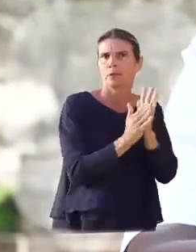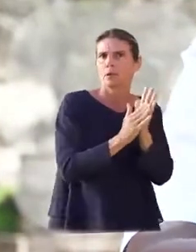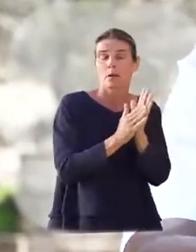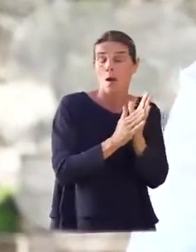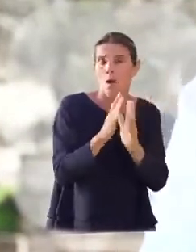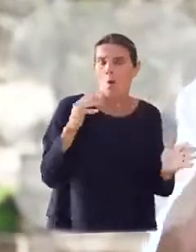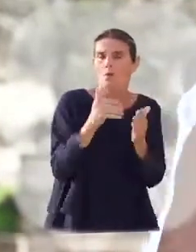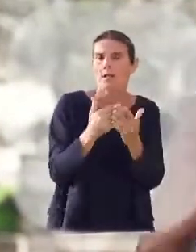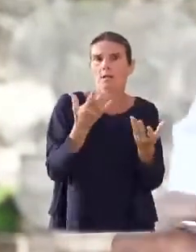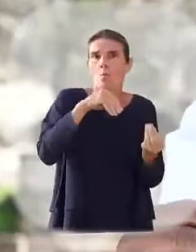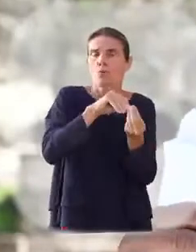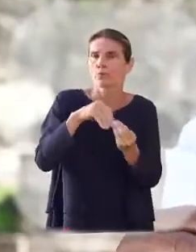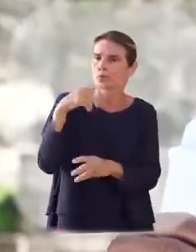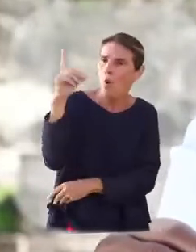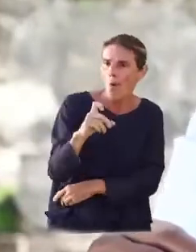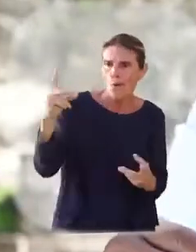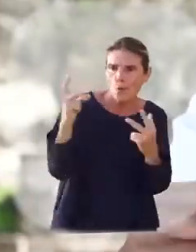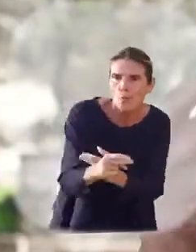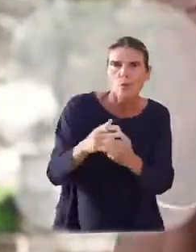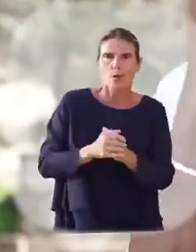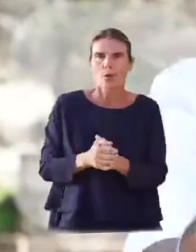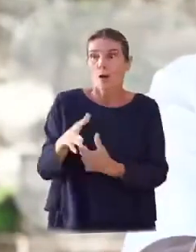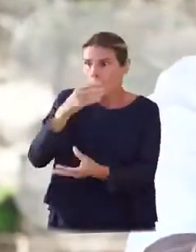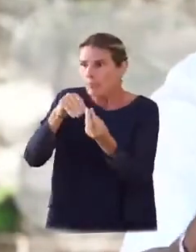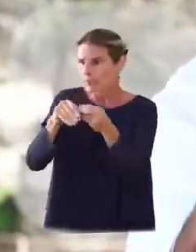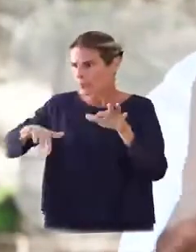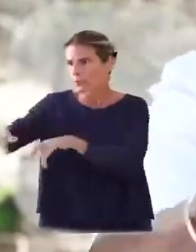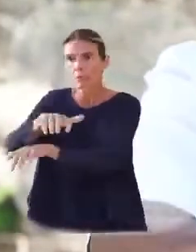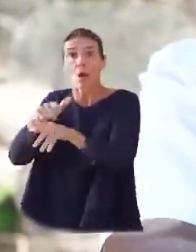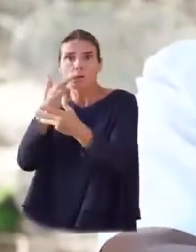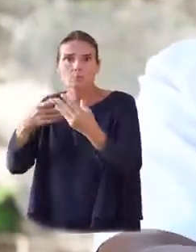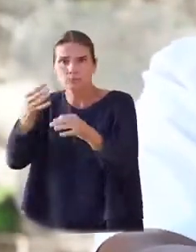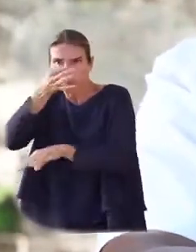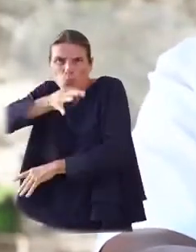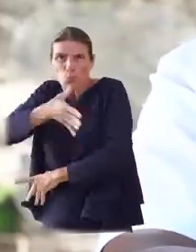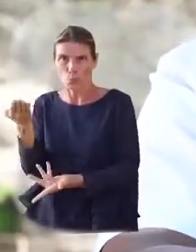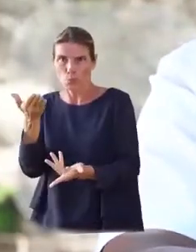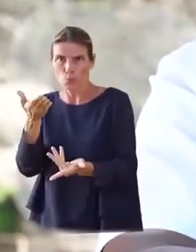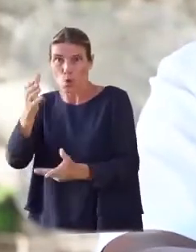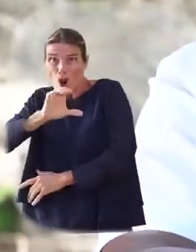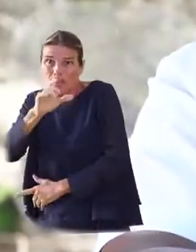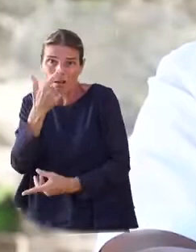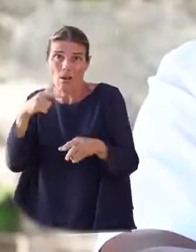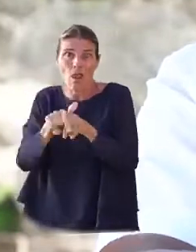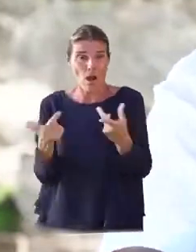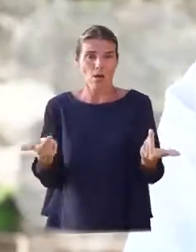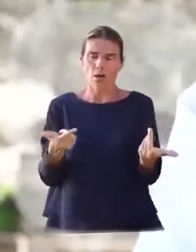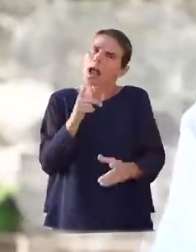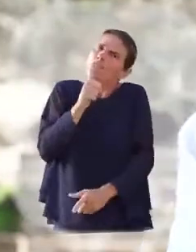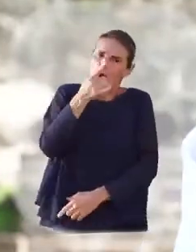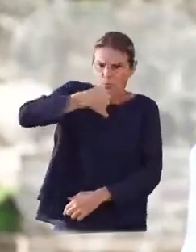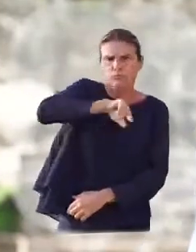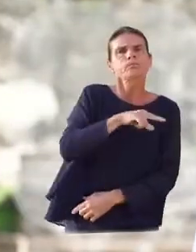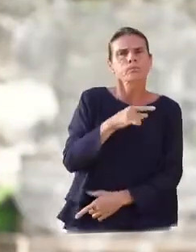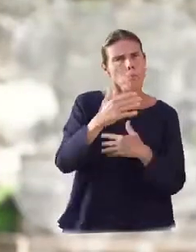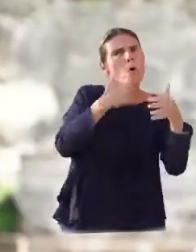dans un contexte marqué par les coupures d'approvisionnement en eau et la contamination des sols par le chlordécone. Il nous reste